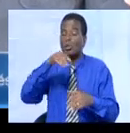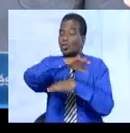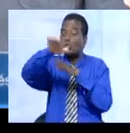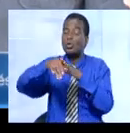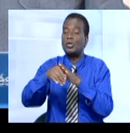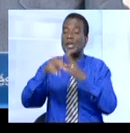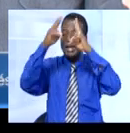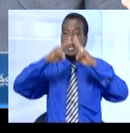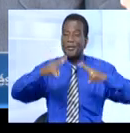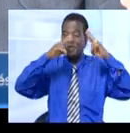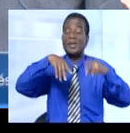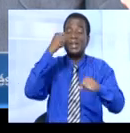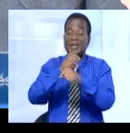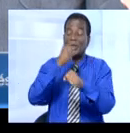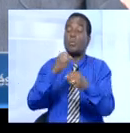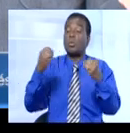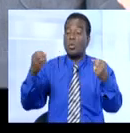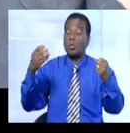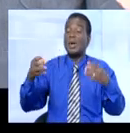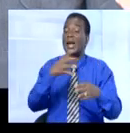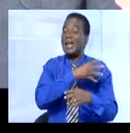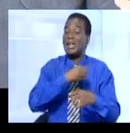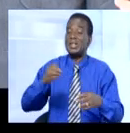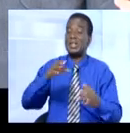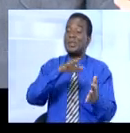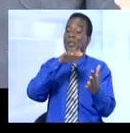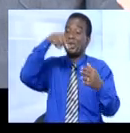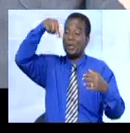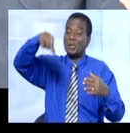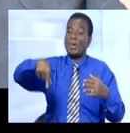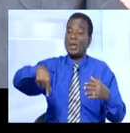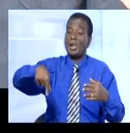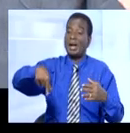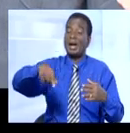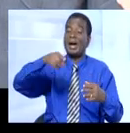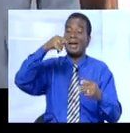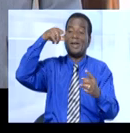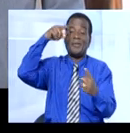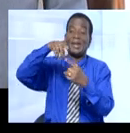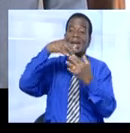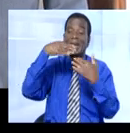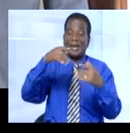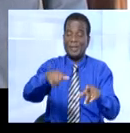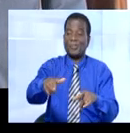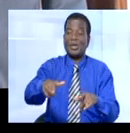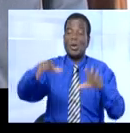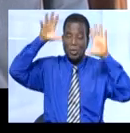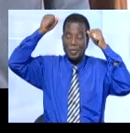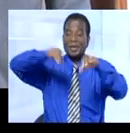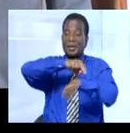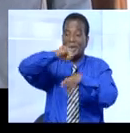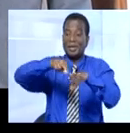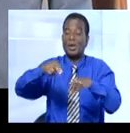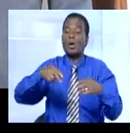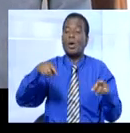ce qui me plaît souverainement. Et j'espère que le bout du tunnel est là. Le président de la République